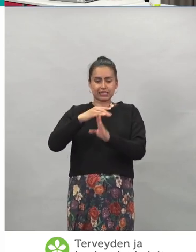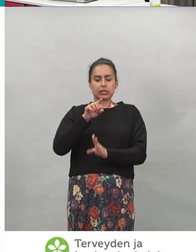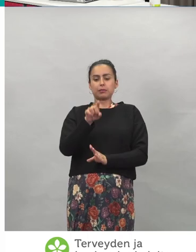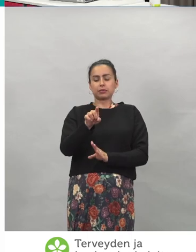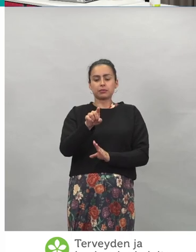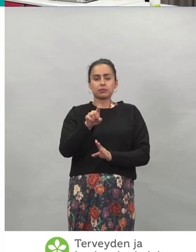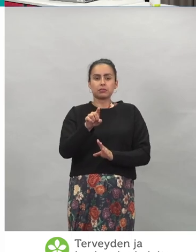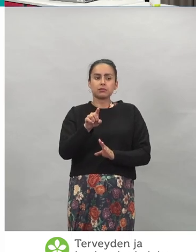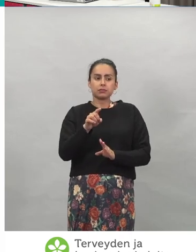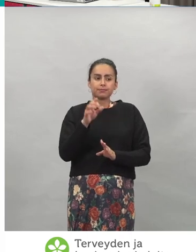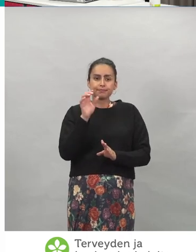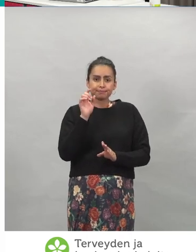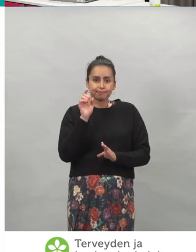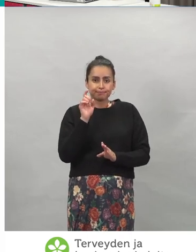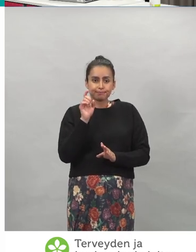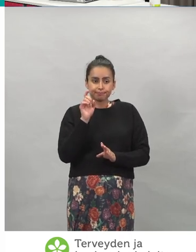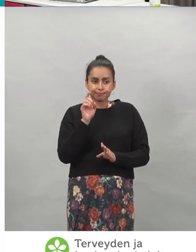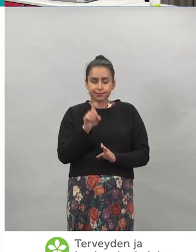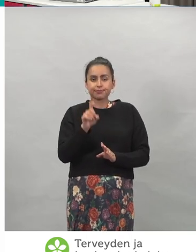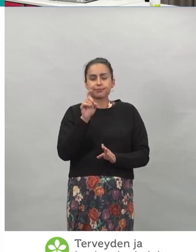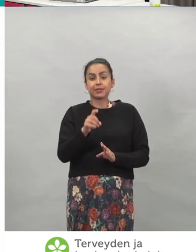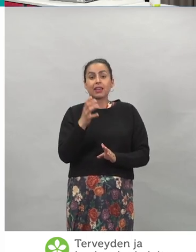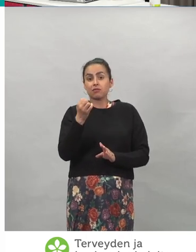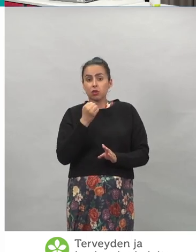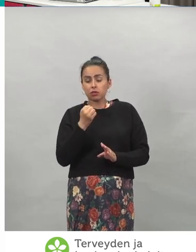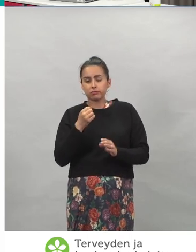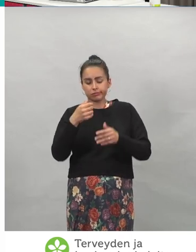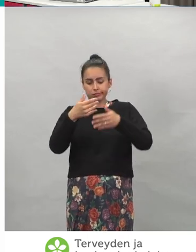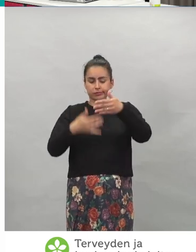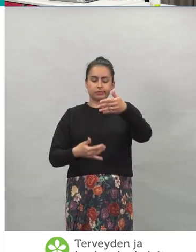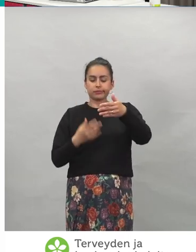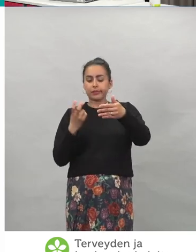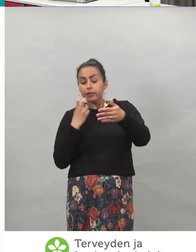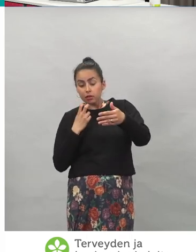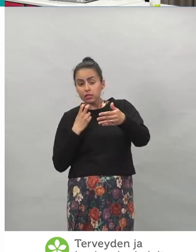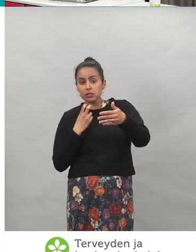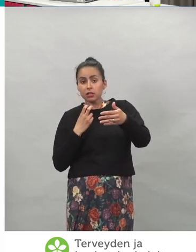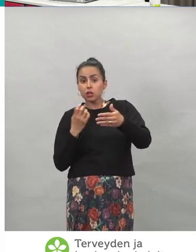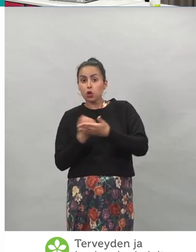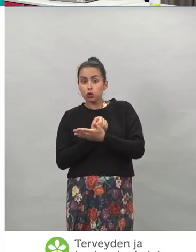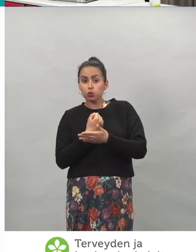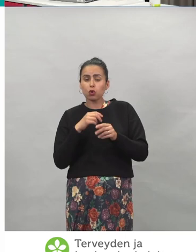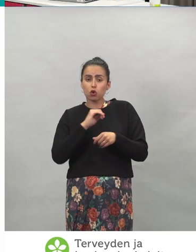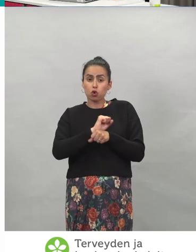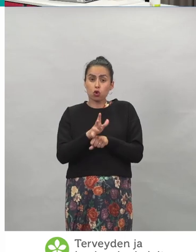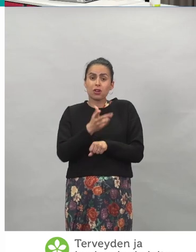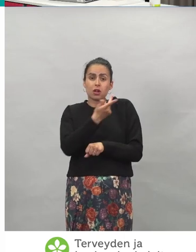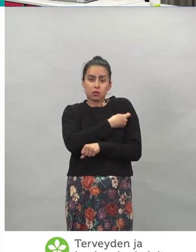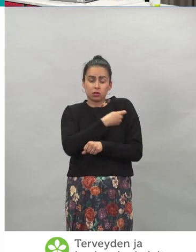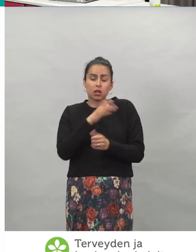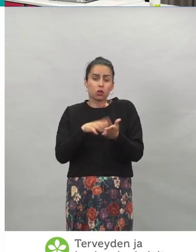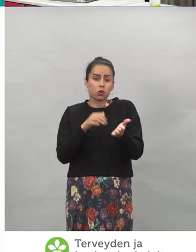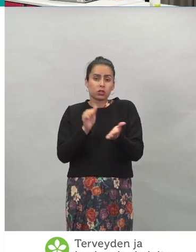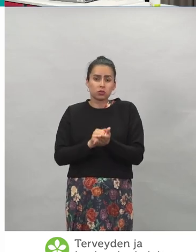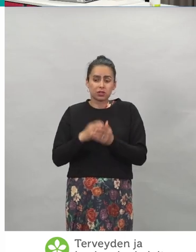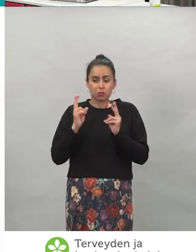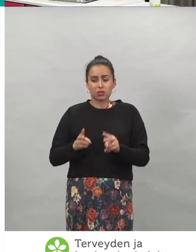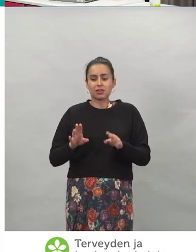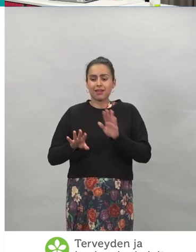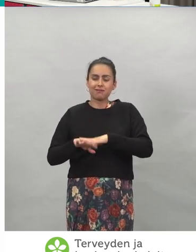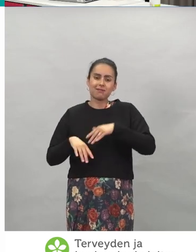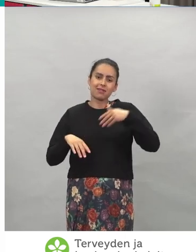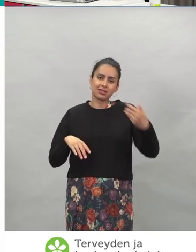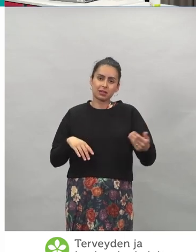kohtaan, josta sitten voi tarkistaa, että onko siellä se koronarokotustodistus olemassa. Samoin tuolla vasemmassa